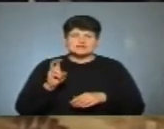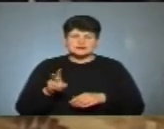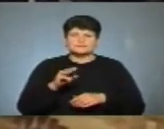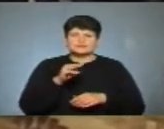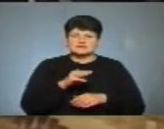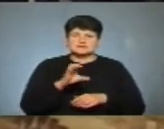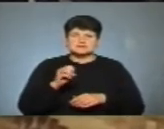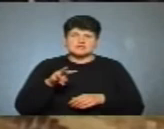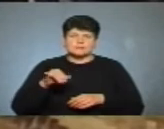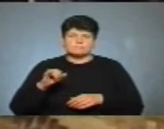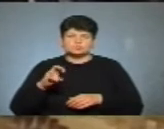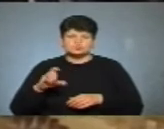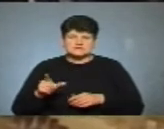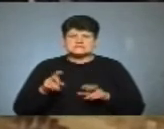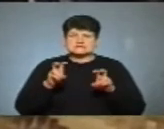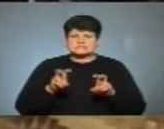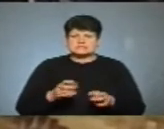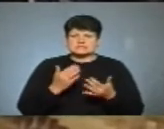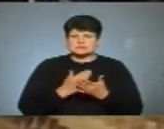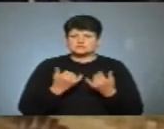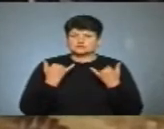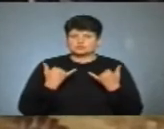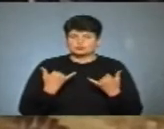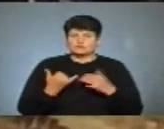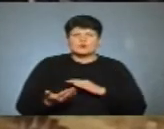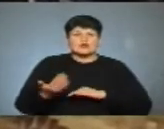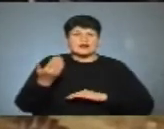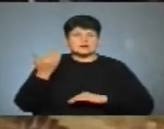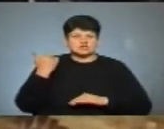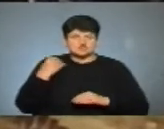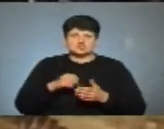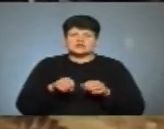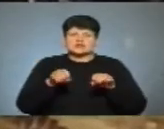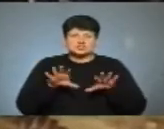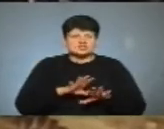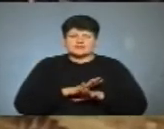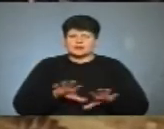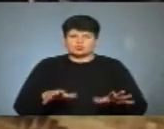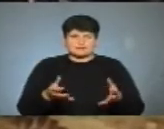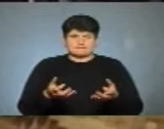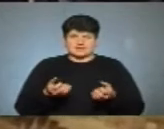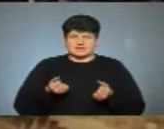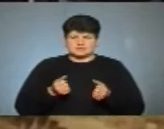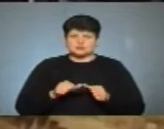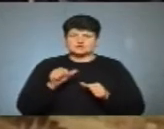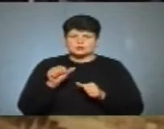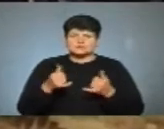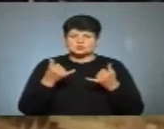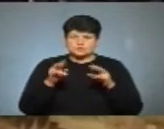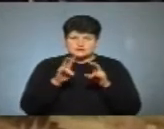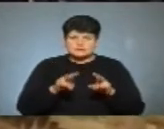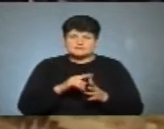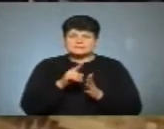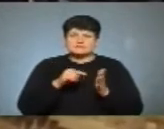Семус, засідання відбувається сьогодні, оскільки раніше рішення не були прийняти. Зокрема сьогодні розглядатимуть